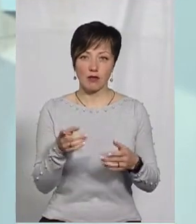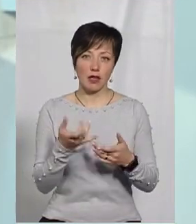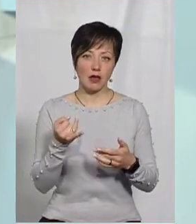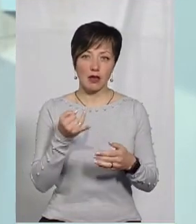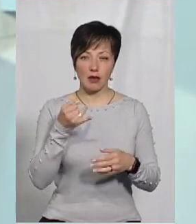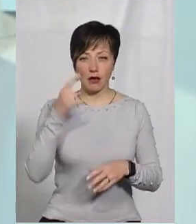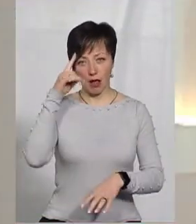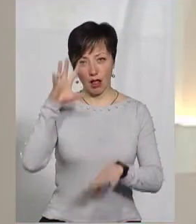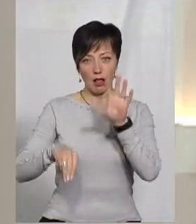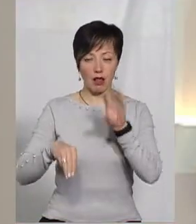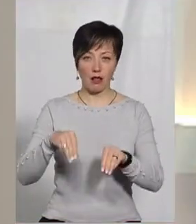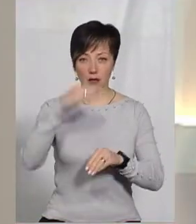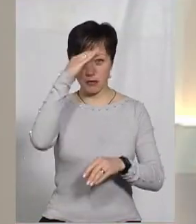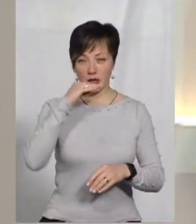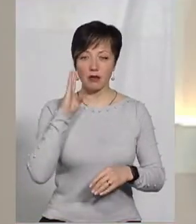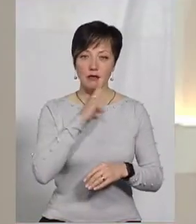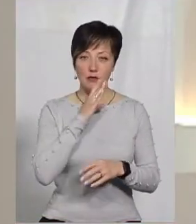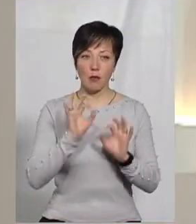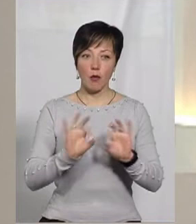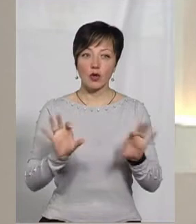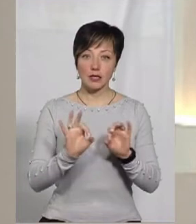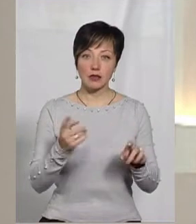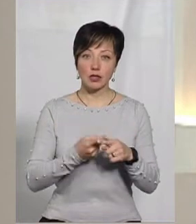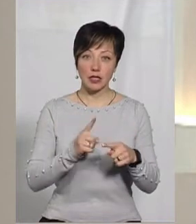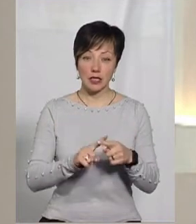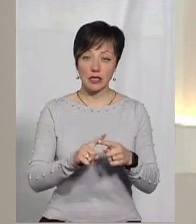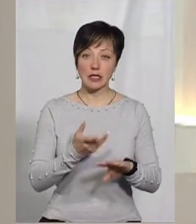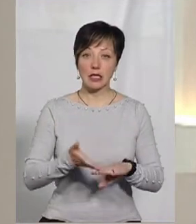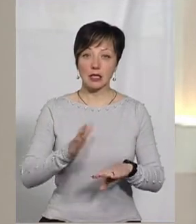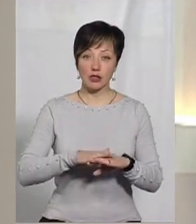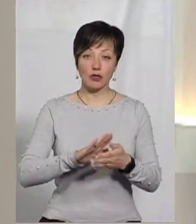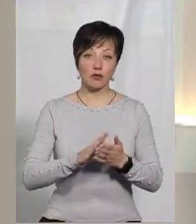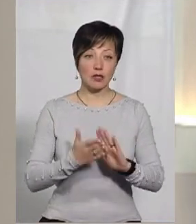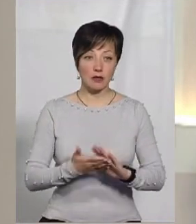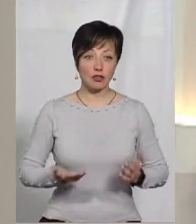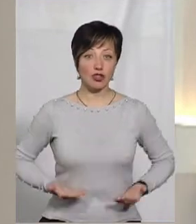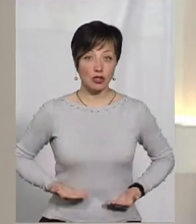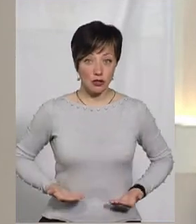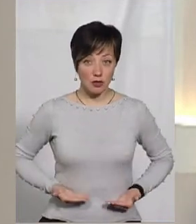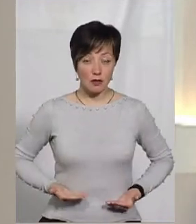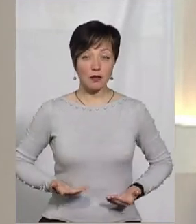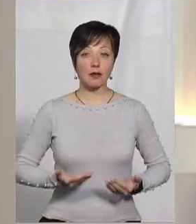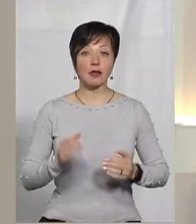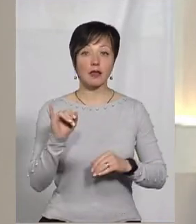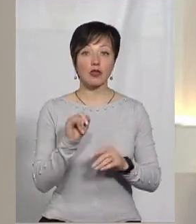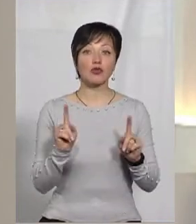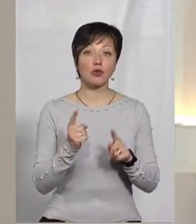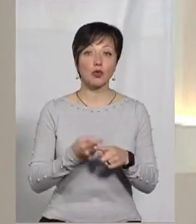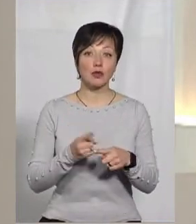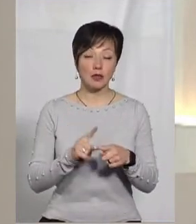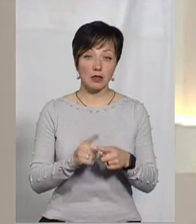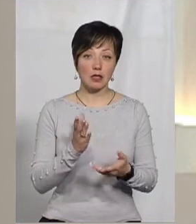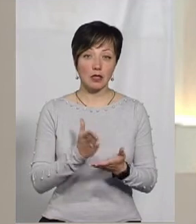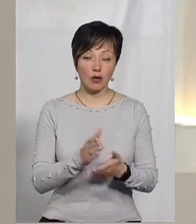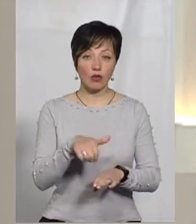батьківство. Ви пояснили нам, що таке складні життєві обставини і що